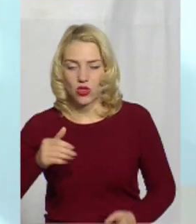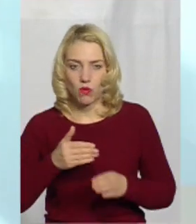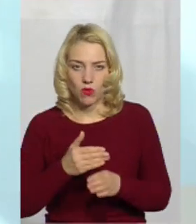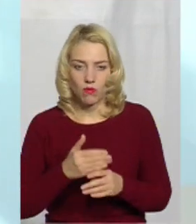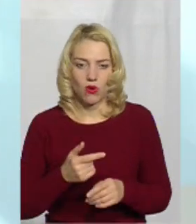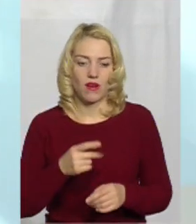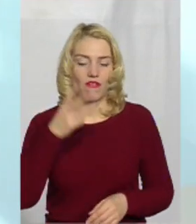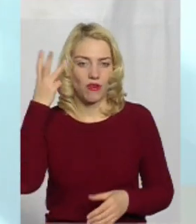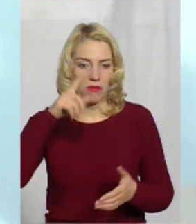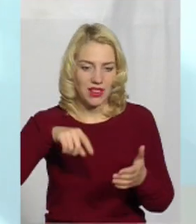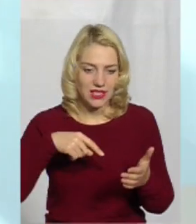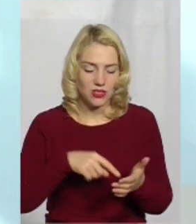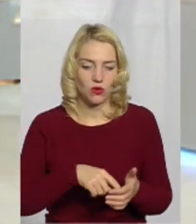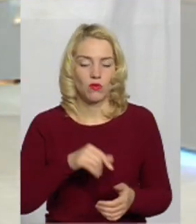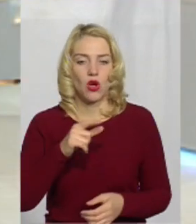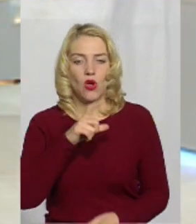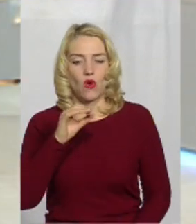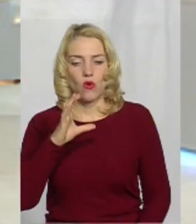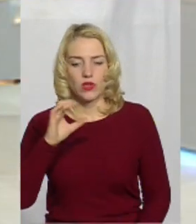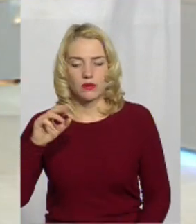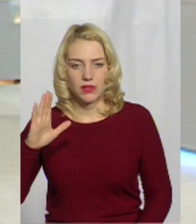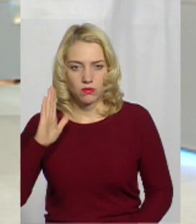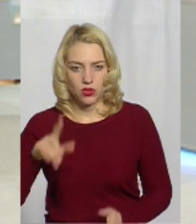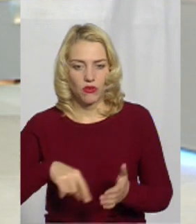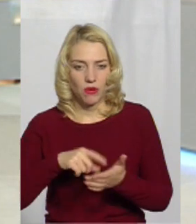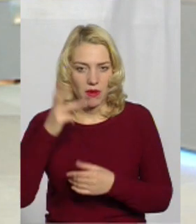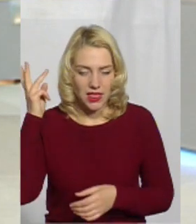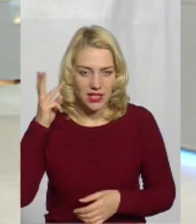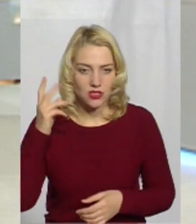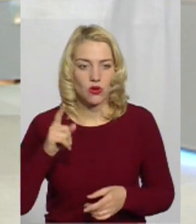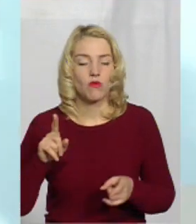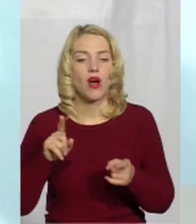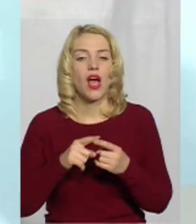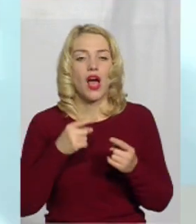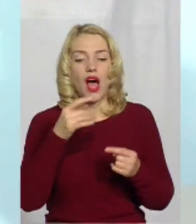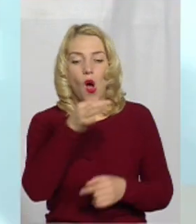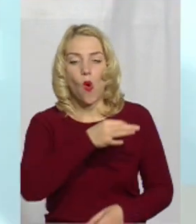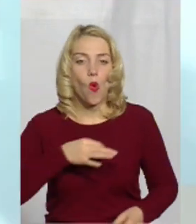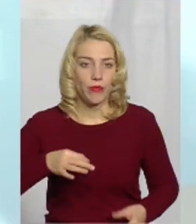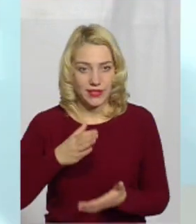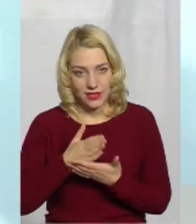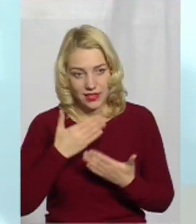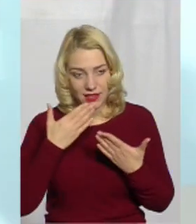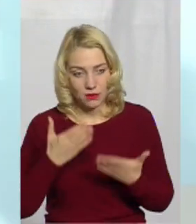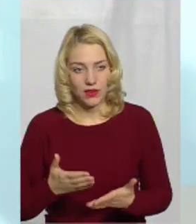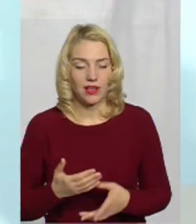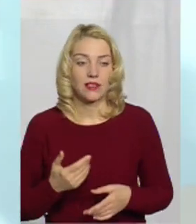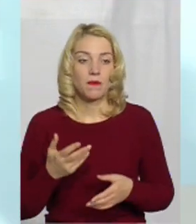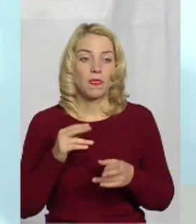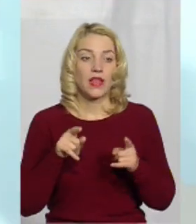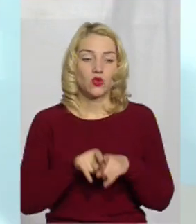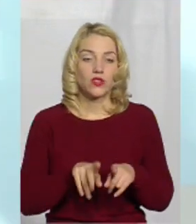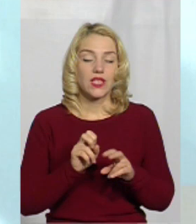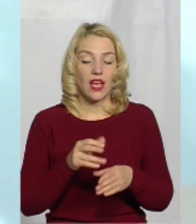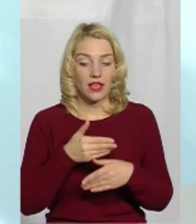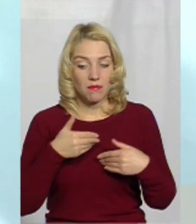Хоспис у Хмельницькому. В області є допомога така? Точно так само, як і ми зараз ведемо